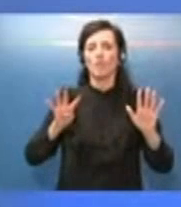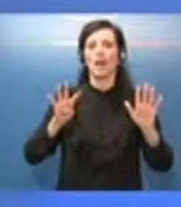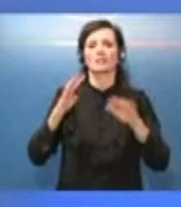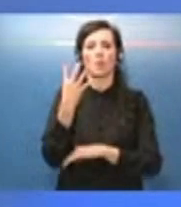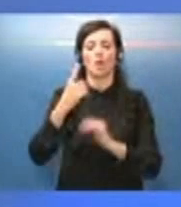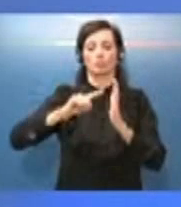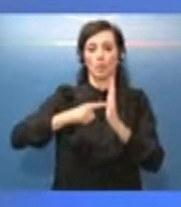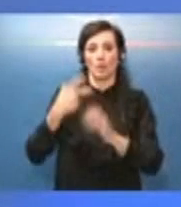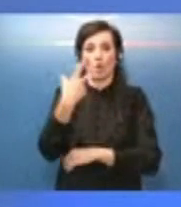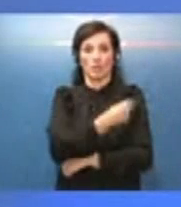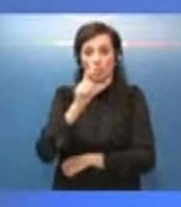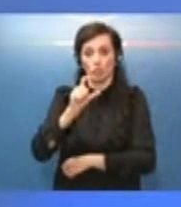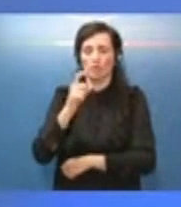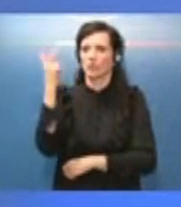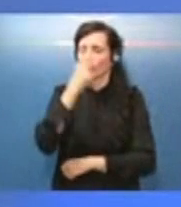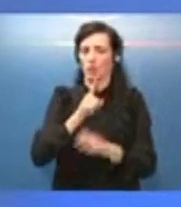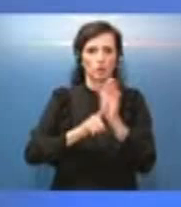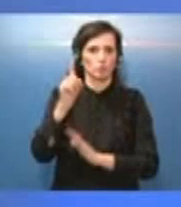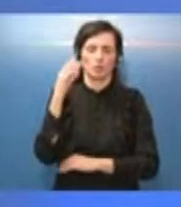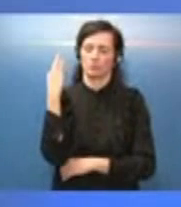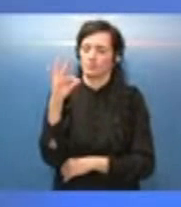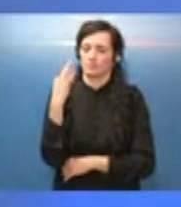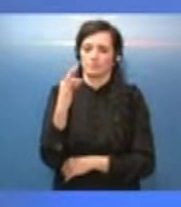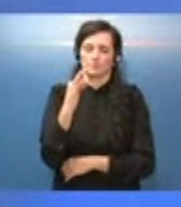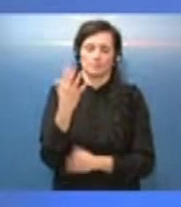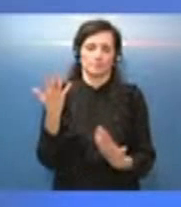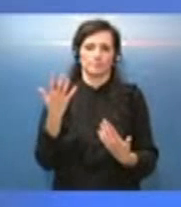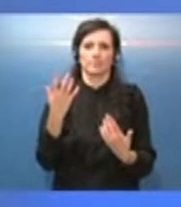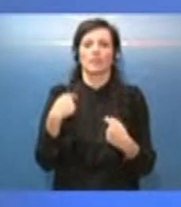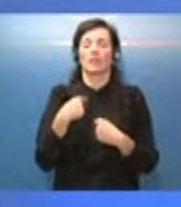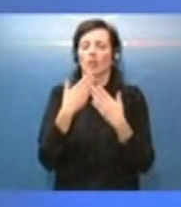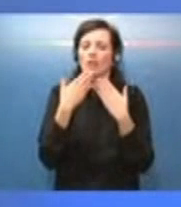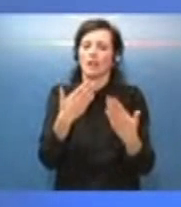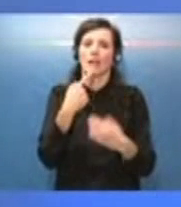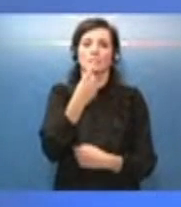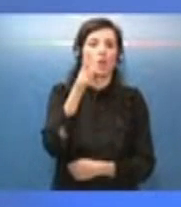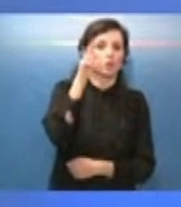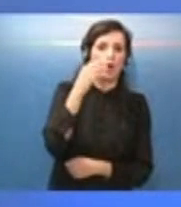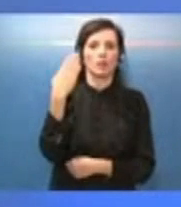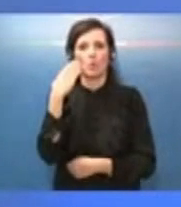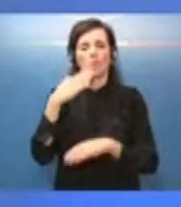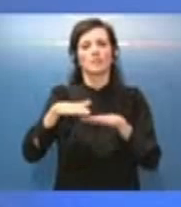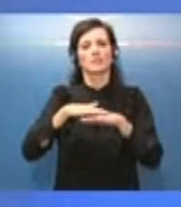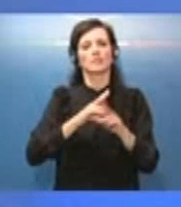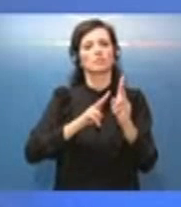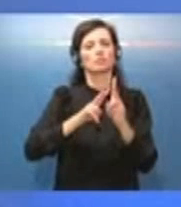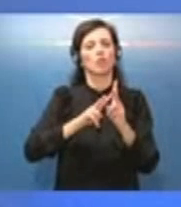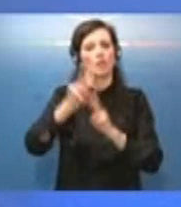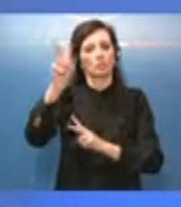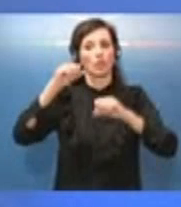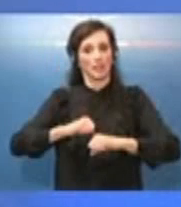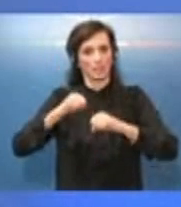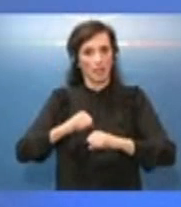veramente straordinario. permettetemi di ringraziare in primis le donne e gli uomini del Servizio Sanitario Nazionale che lo hanno